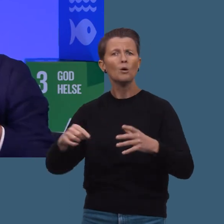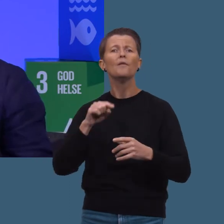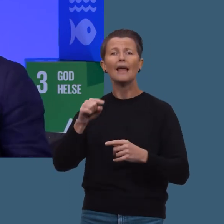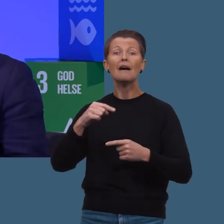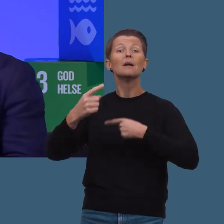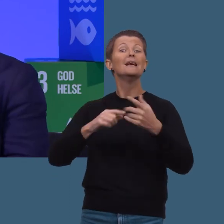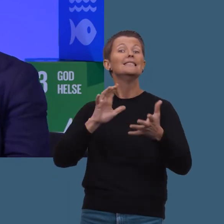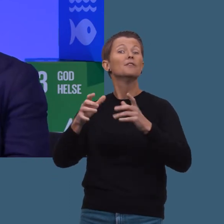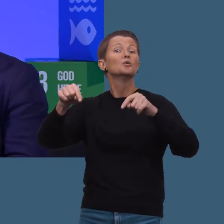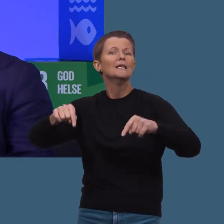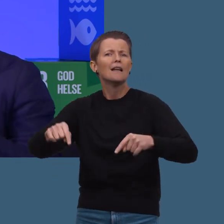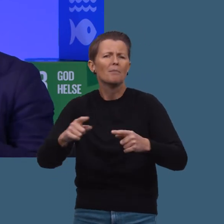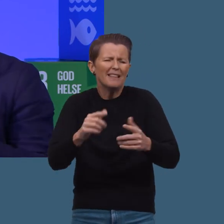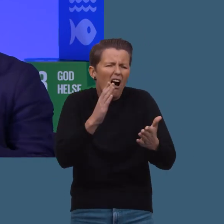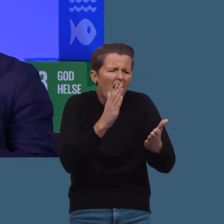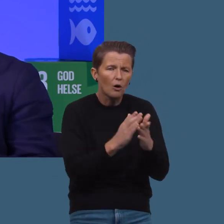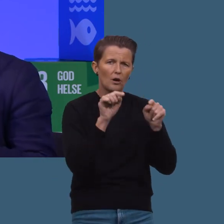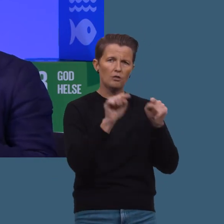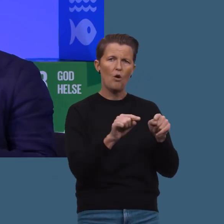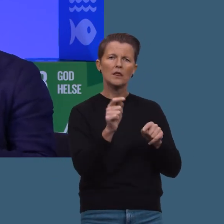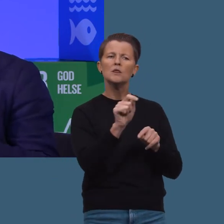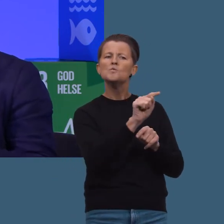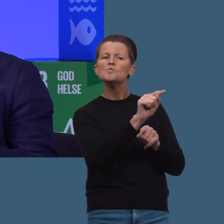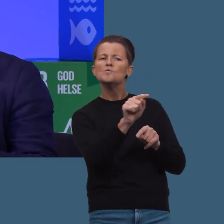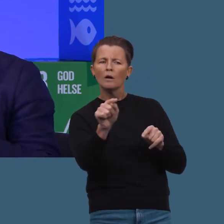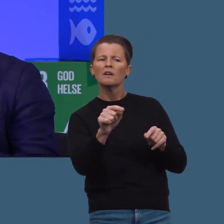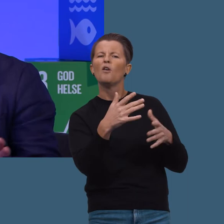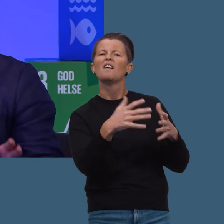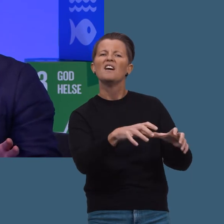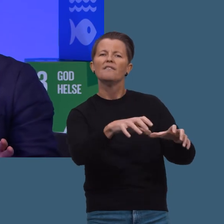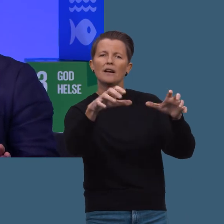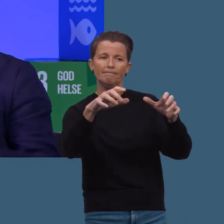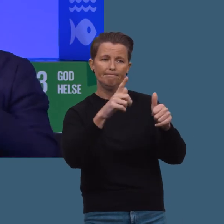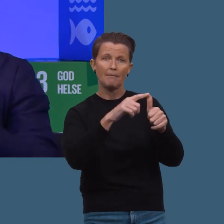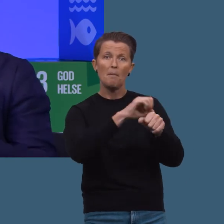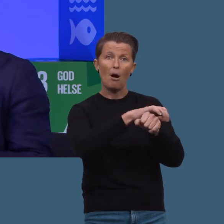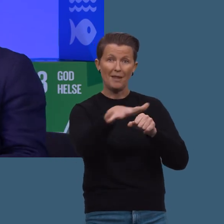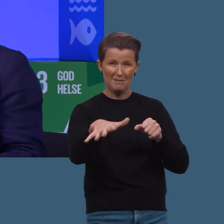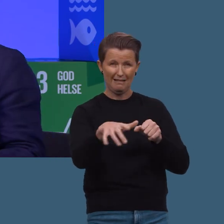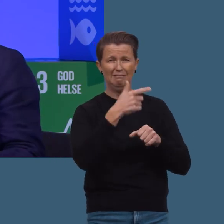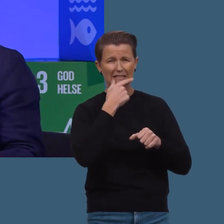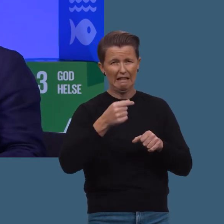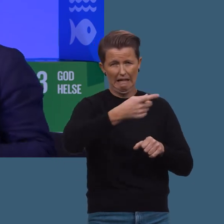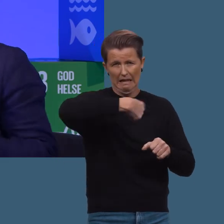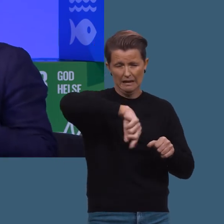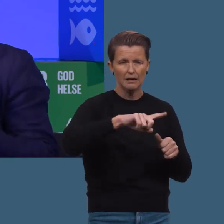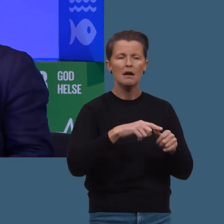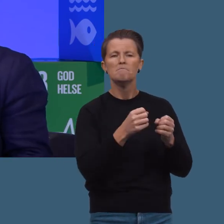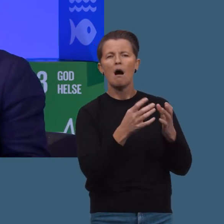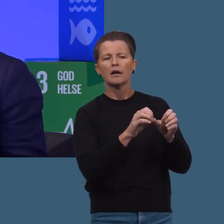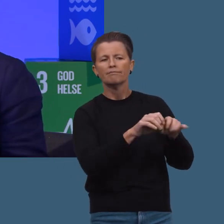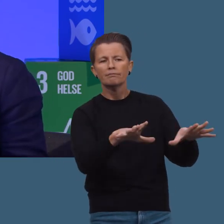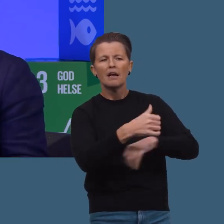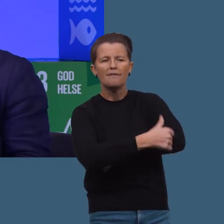Og det er fortsatt situasjonen. Men akkurat nå så er det noen ting som gjør at noen får det verre. Pandemien, som vi alle kjenner til, har gjort at